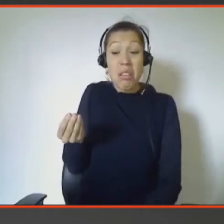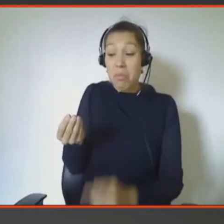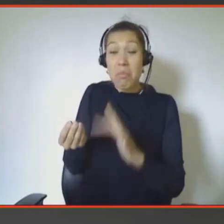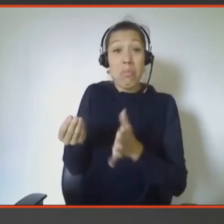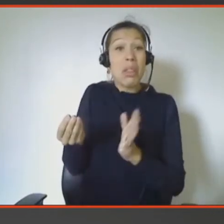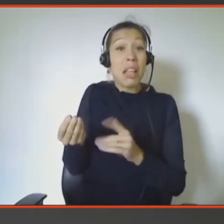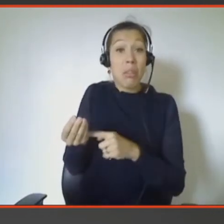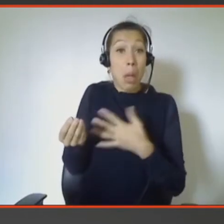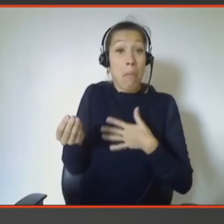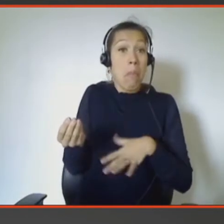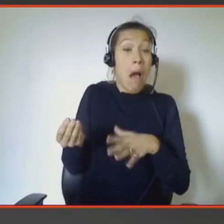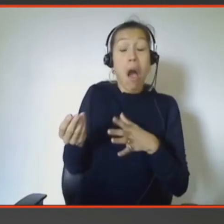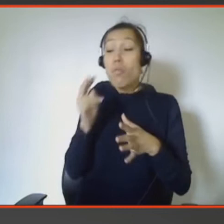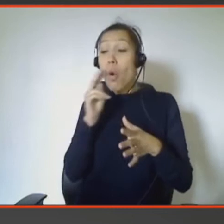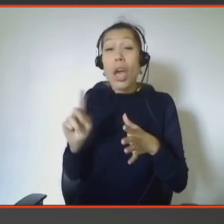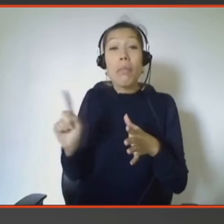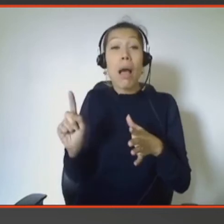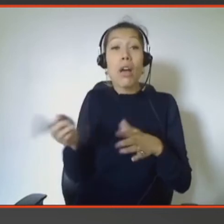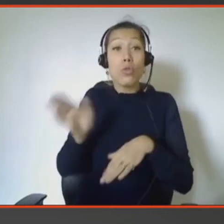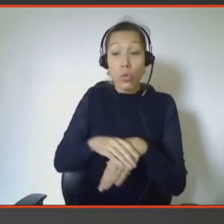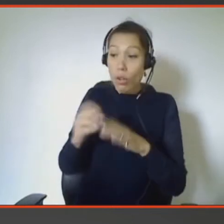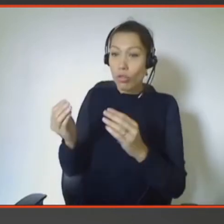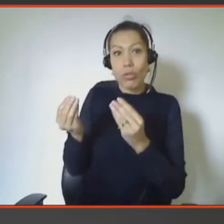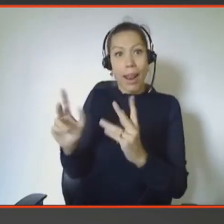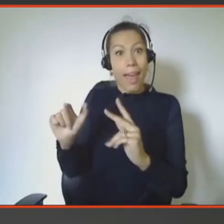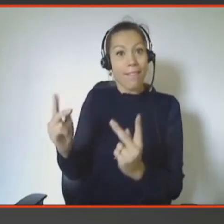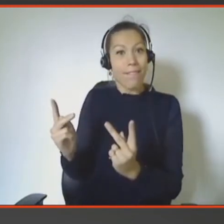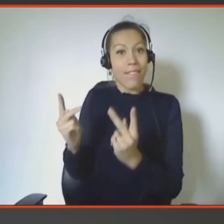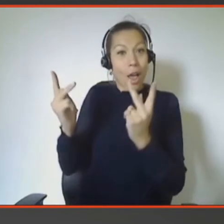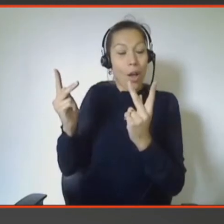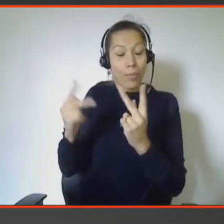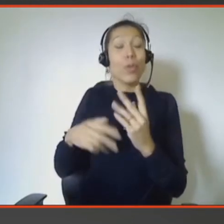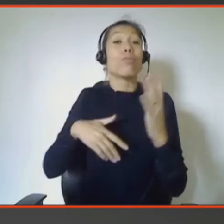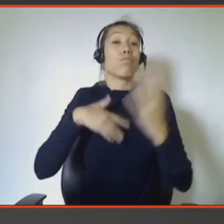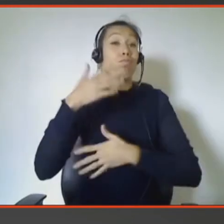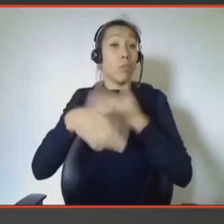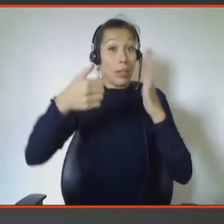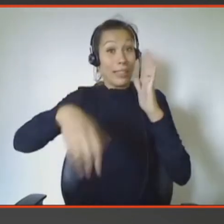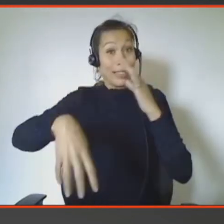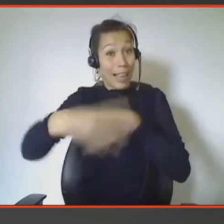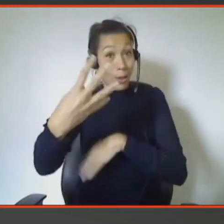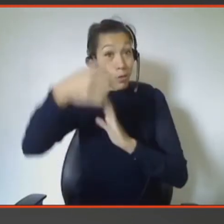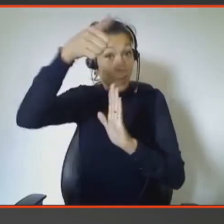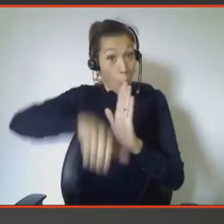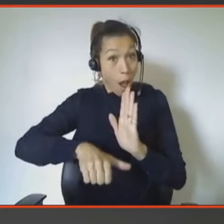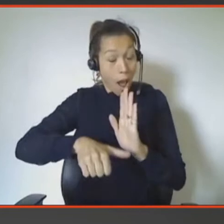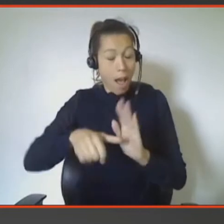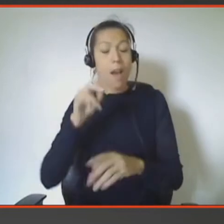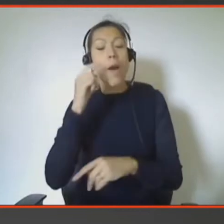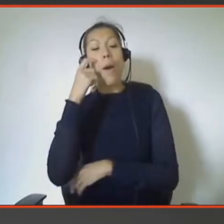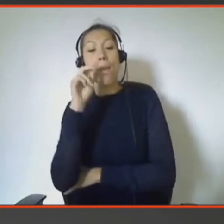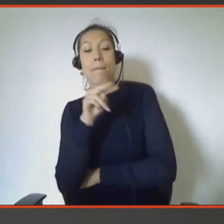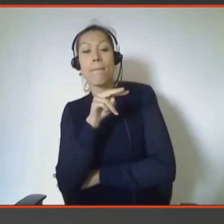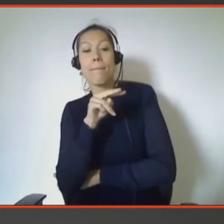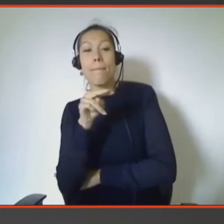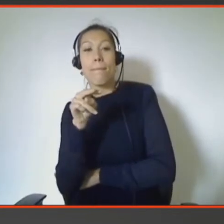mais du coup, elle prend de la valeur. Et ce qu ont observé pendant ces 14 mois,'est qu'en fait, les gens recommençaient à avoir des comportements d'attachement, à mettre les